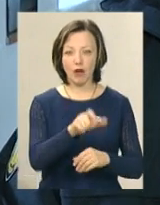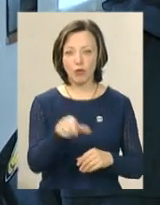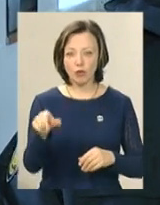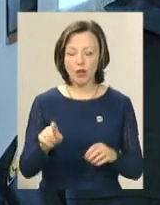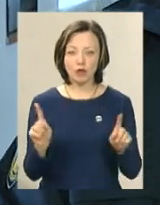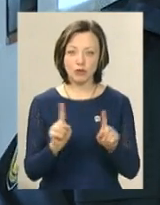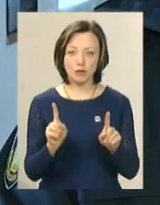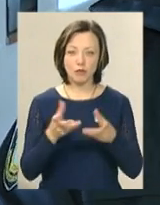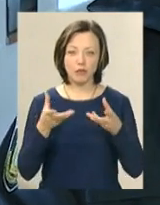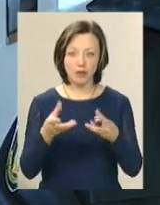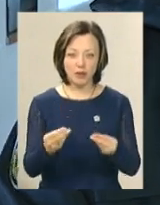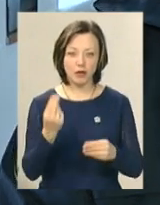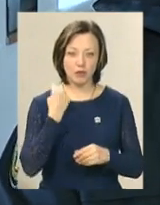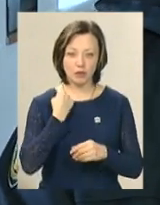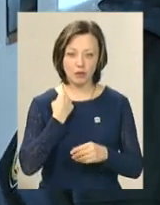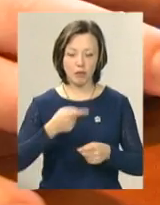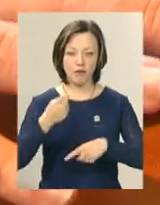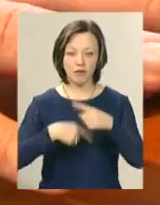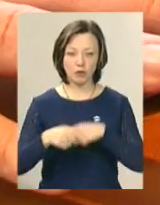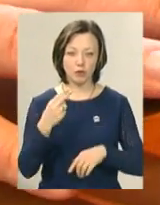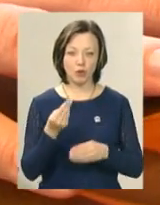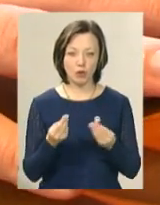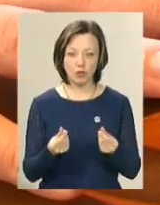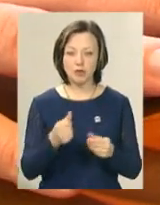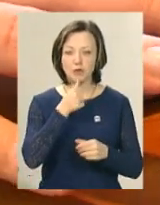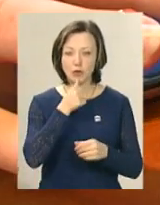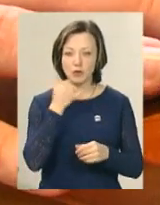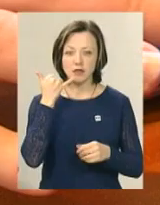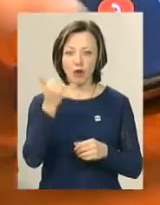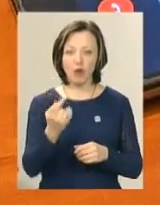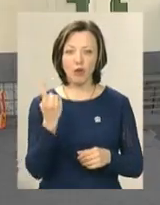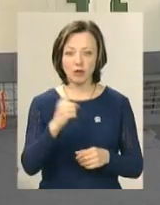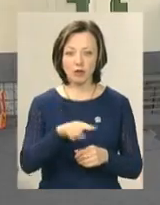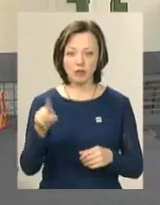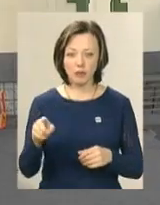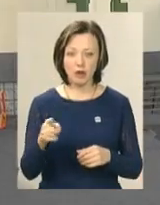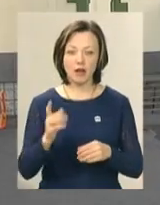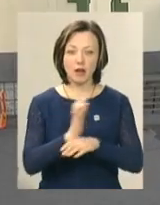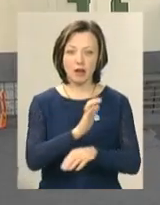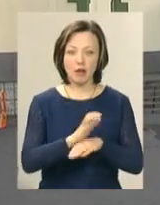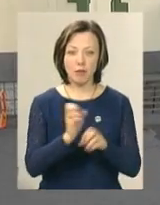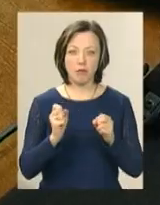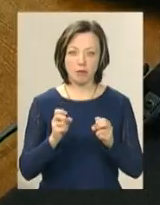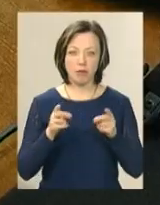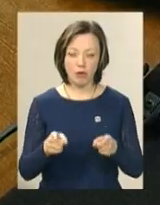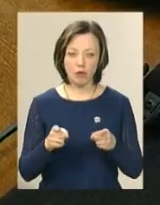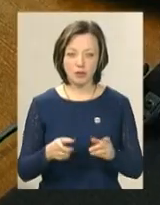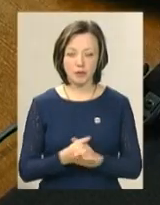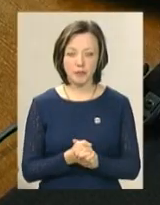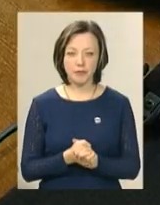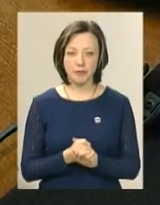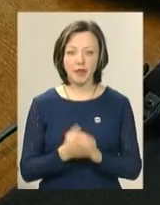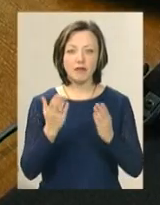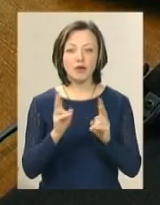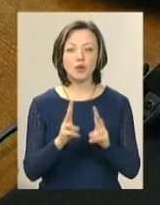метою впливу на боржника повернути кошти. Ми спробували зв'язатися за одним із номерів, з яких надходять погрози. А ви хто? Я